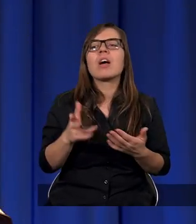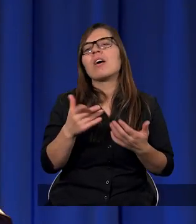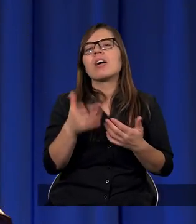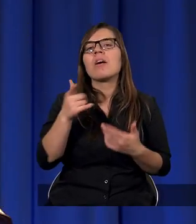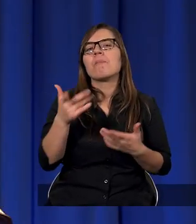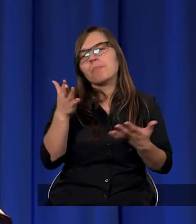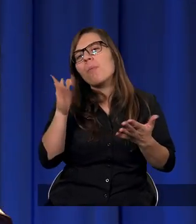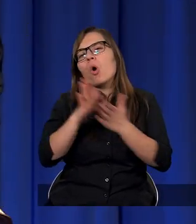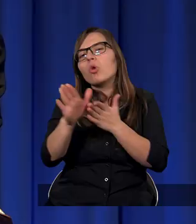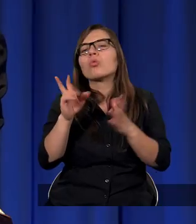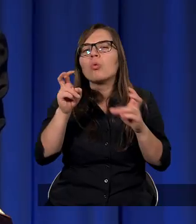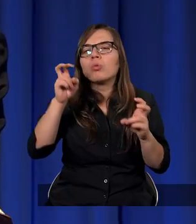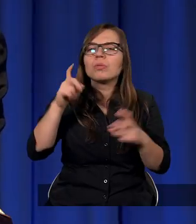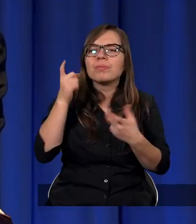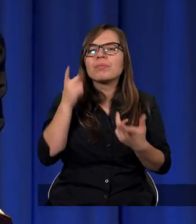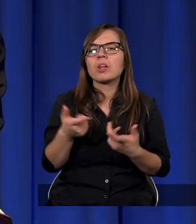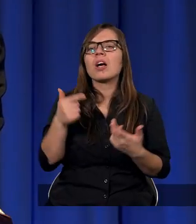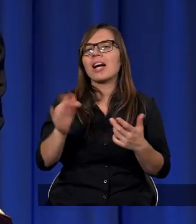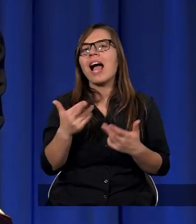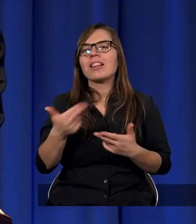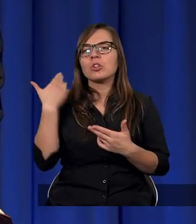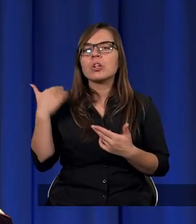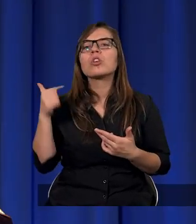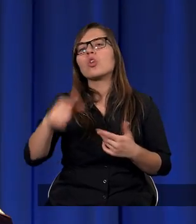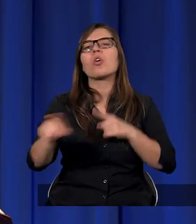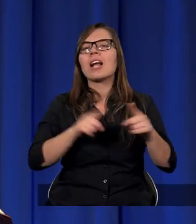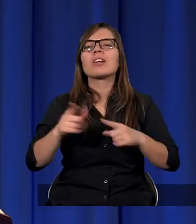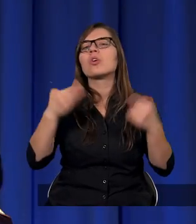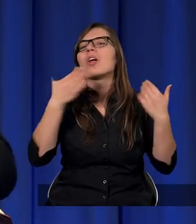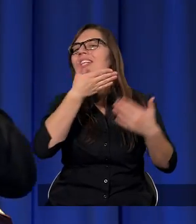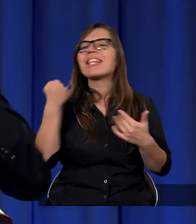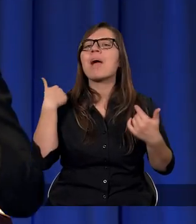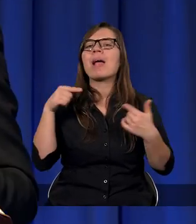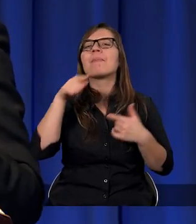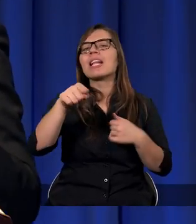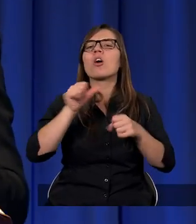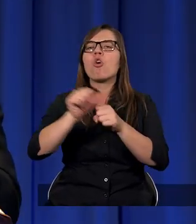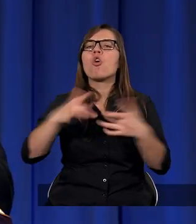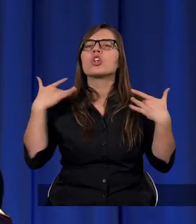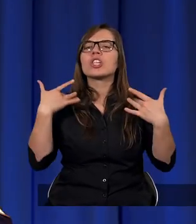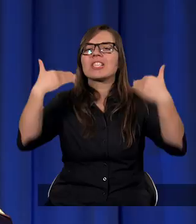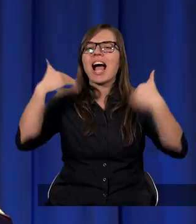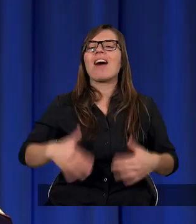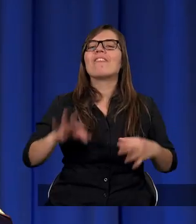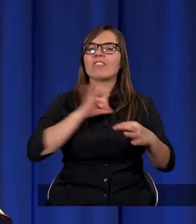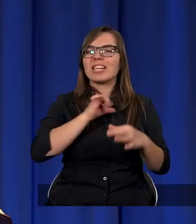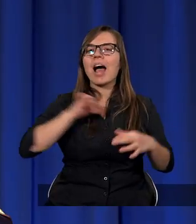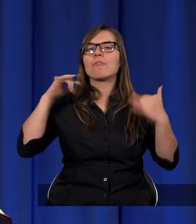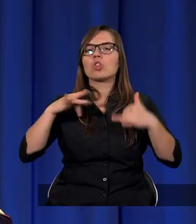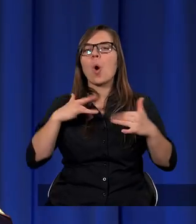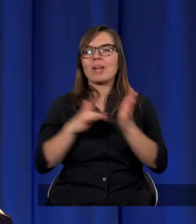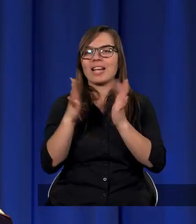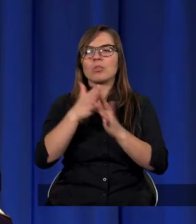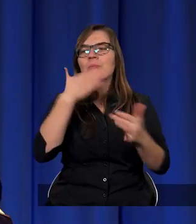zrodzony kiedyś, to znaczy, że nie miałby tego życia sam w sobie, to nie byłoby jego życie. Zobaczcie,